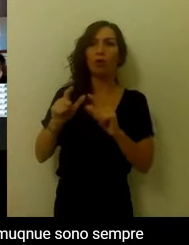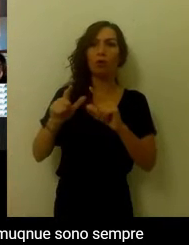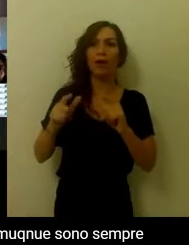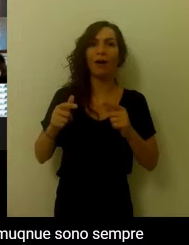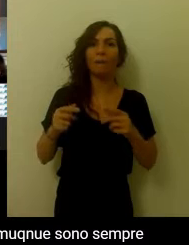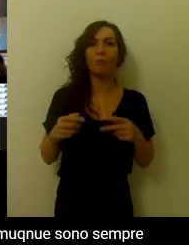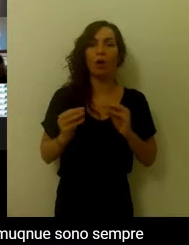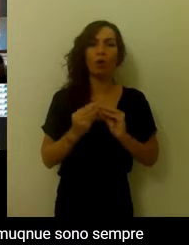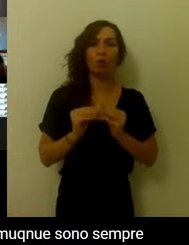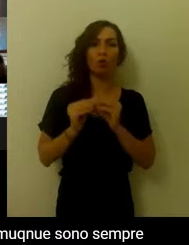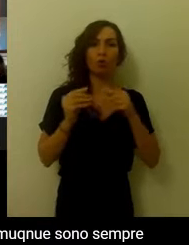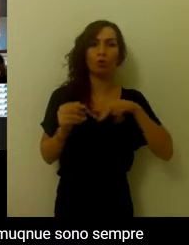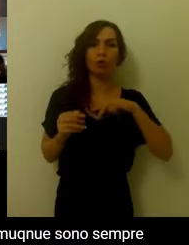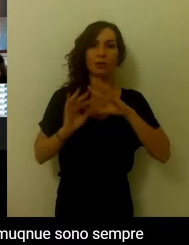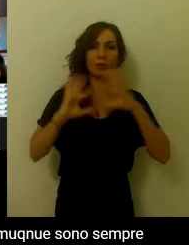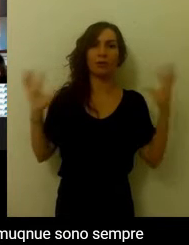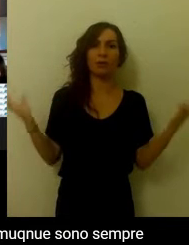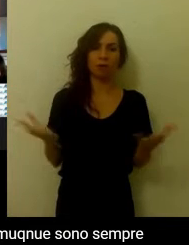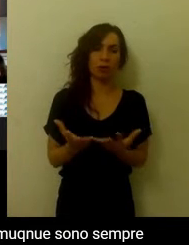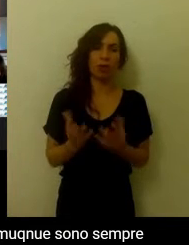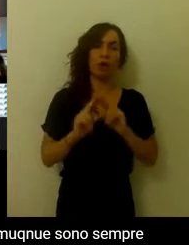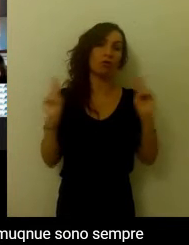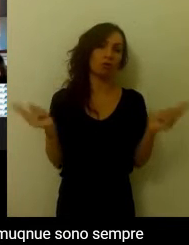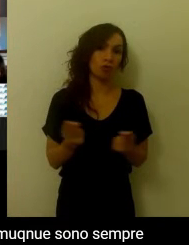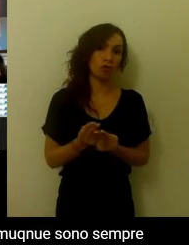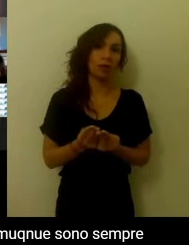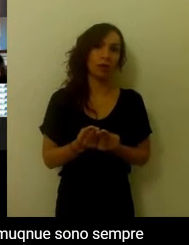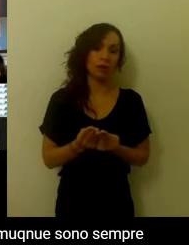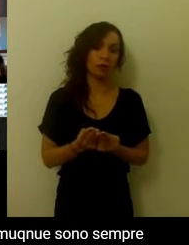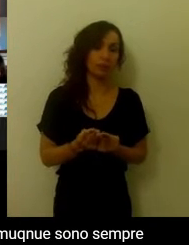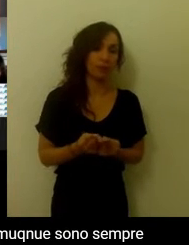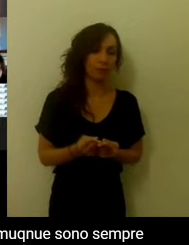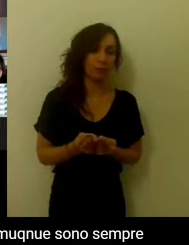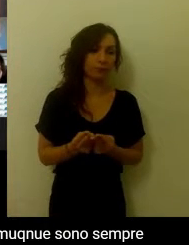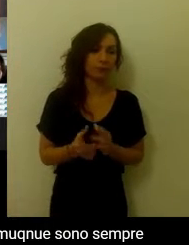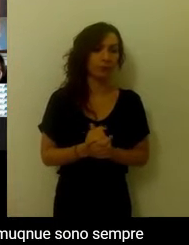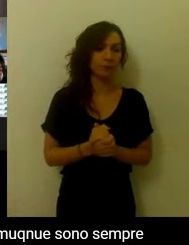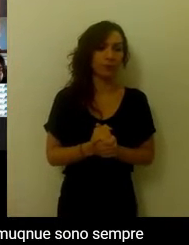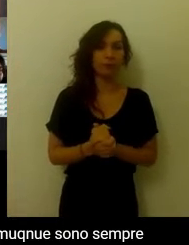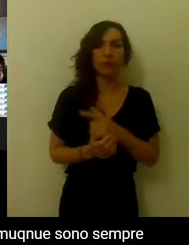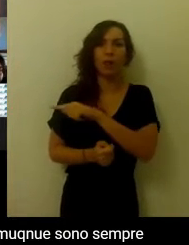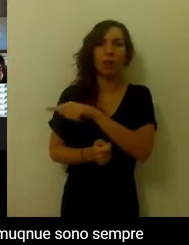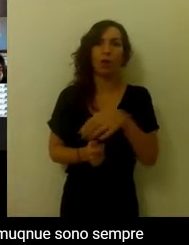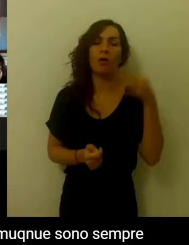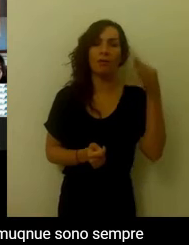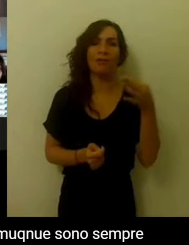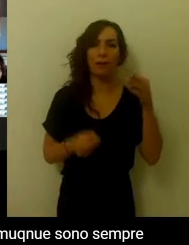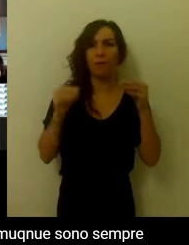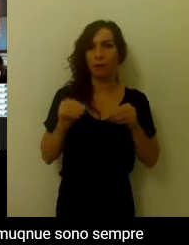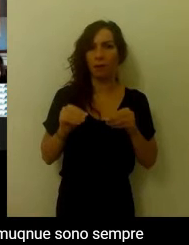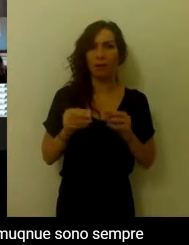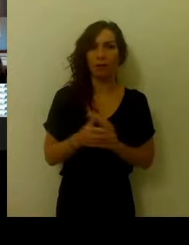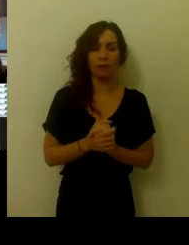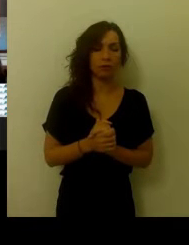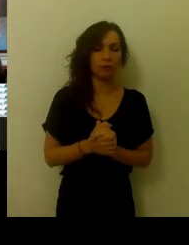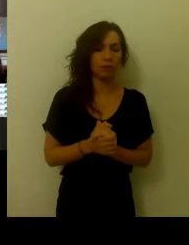più valore a un'altra, ma comunque tutte quante sono sempre presenti. Questo